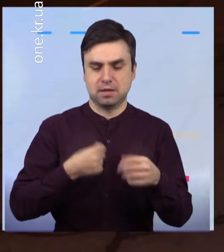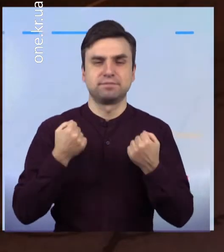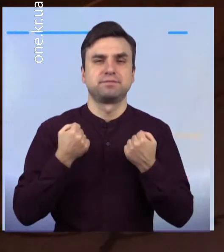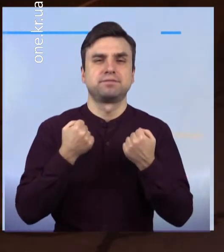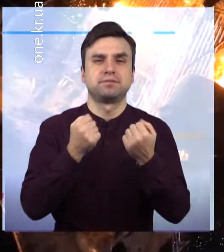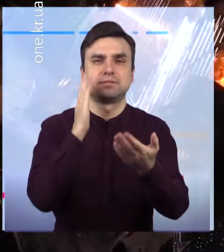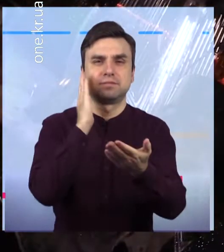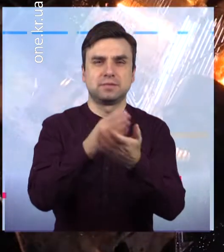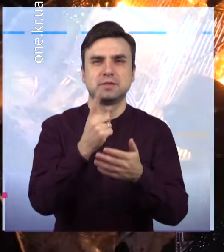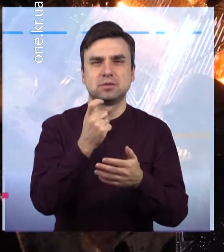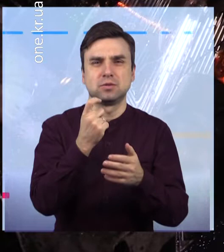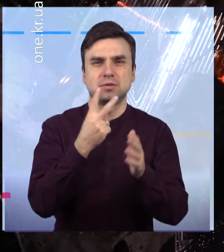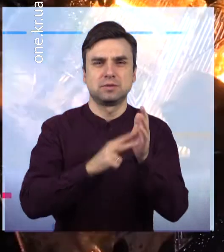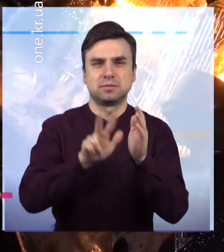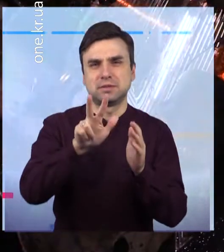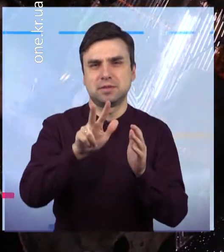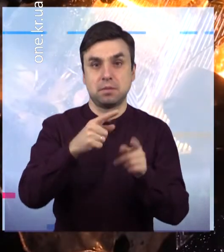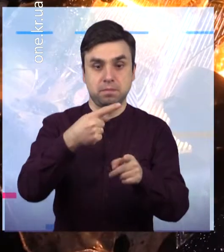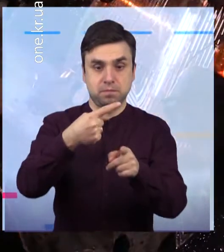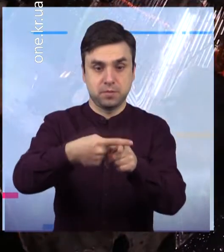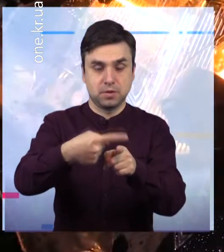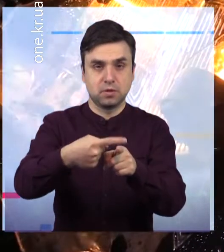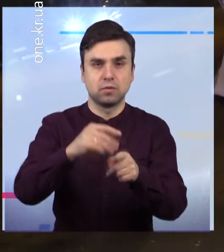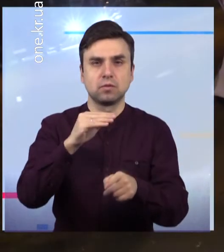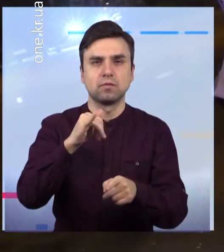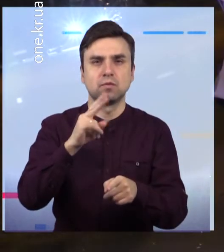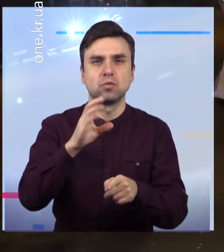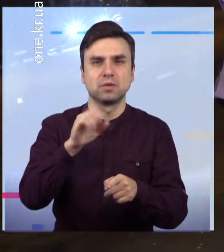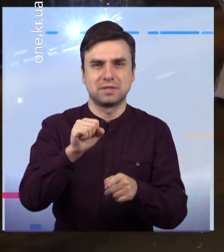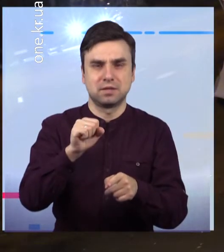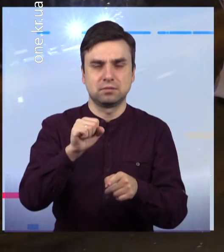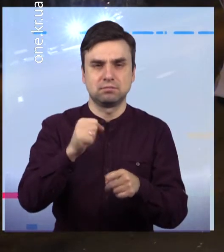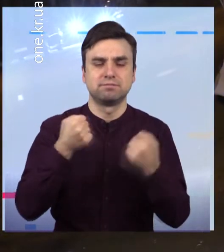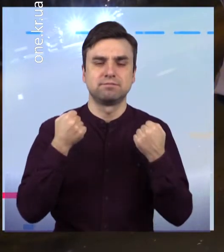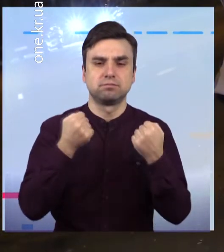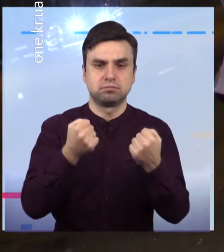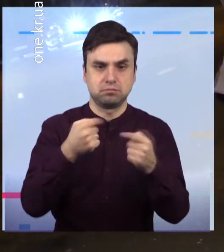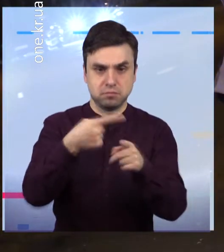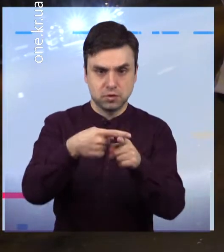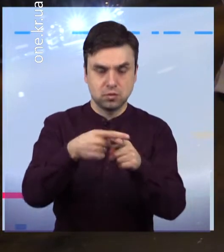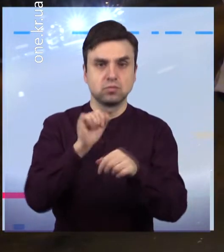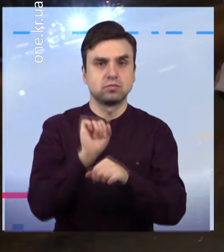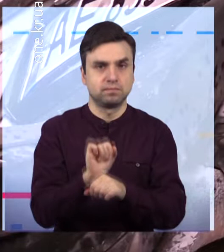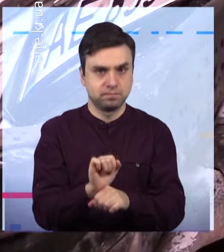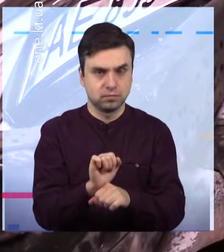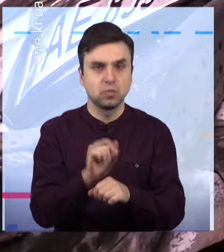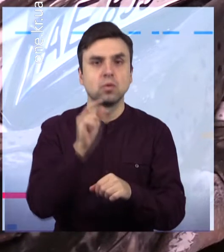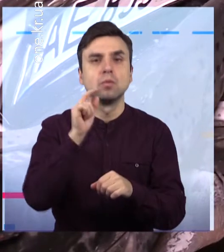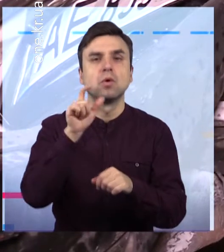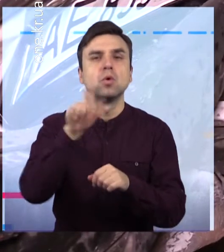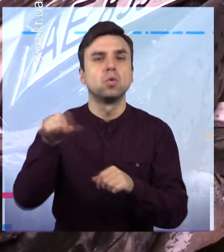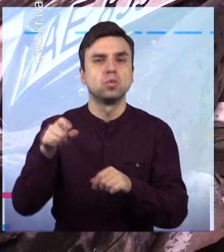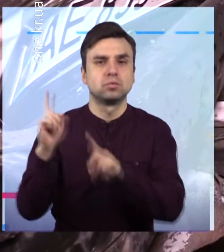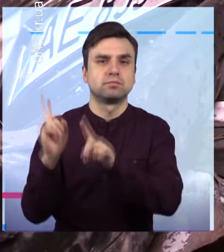будинку на вулиці Едуарда Фукса Автомобіль зупинився, аби пропустити пішоходів, що йшли по зебрі В цей час у вас і